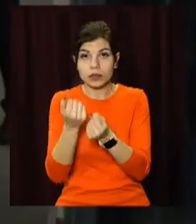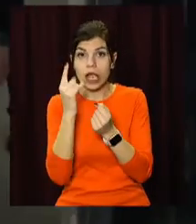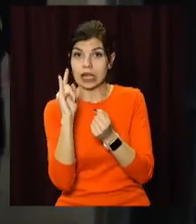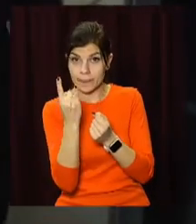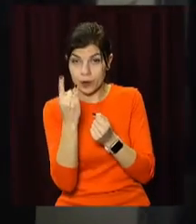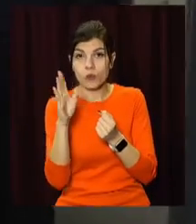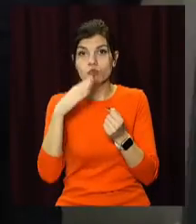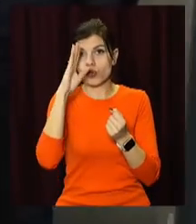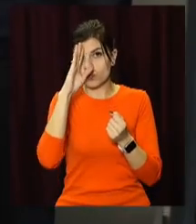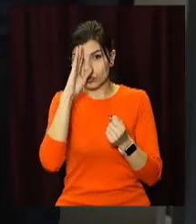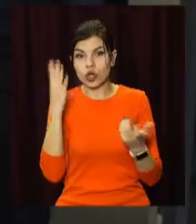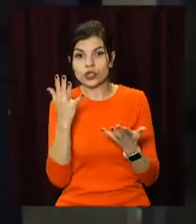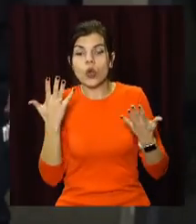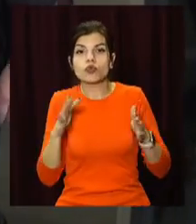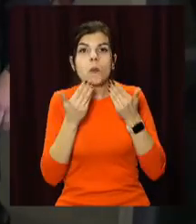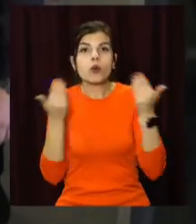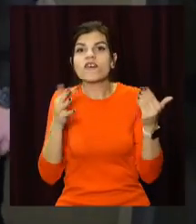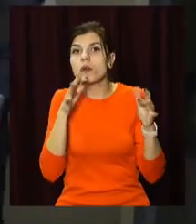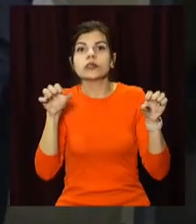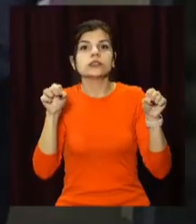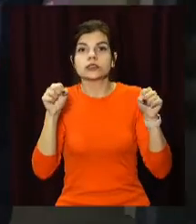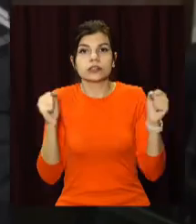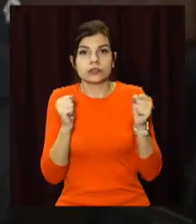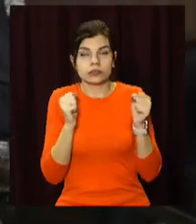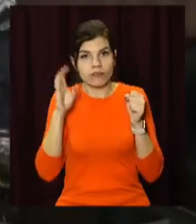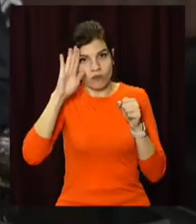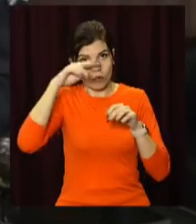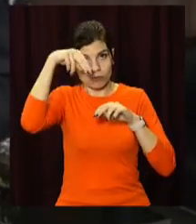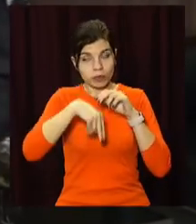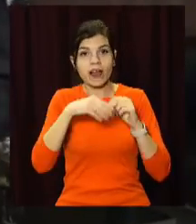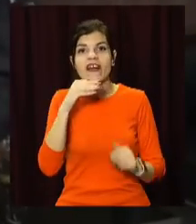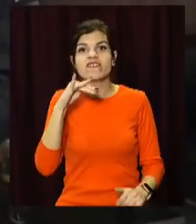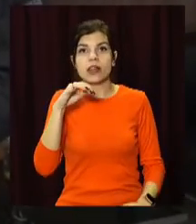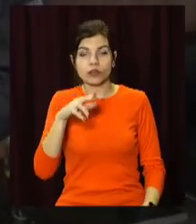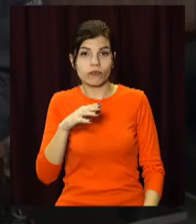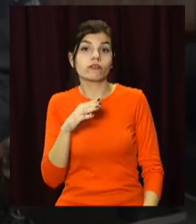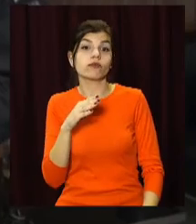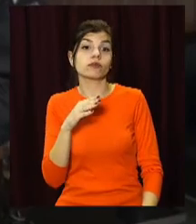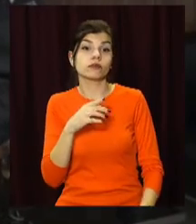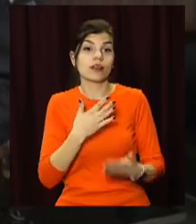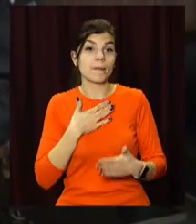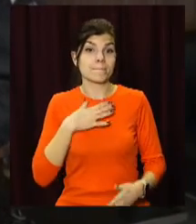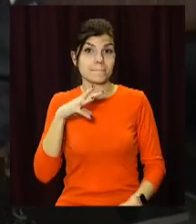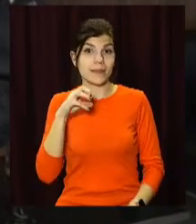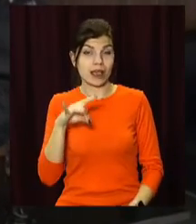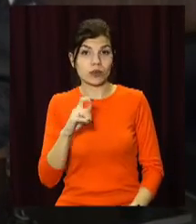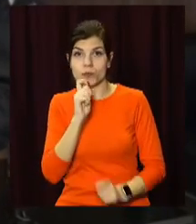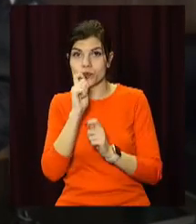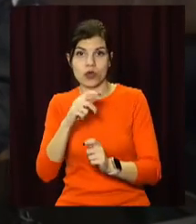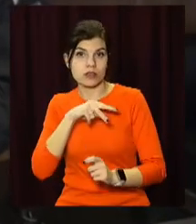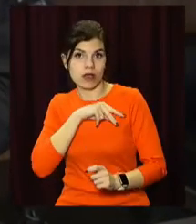після чого чоловіків, які вже з останніх сил трималися за кригу. За це Борис Філату вручив їм пам'ятні медалі захисника вітчизни.